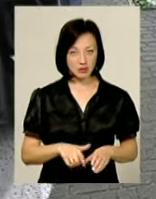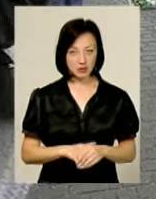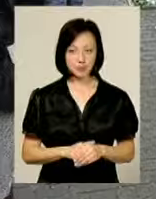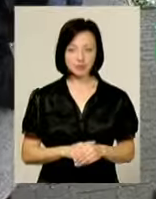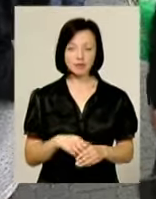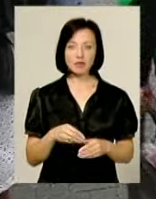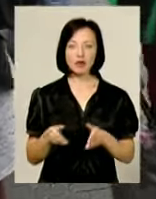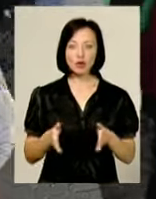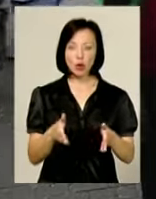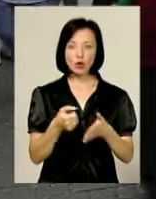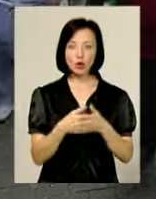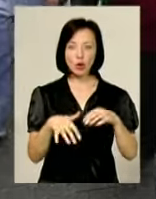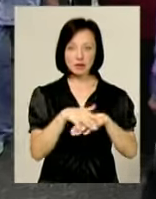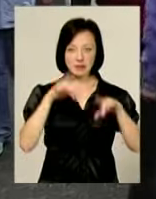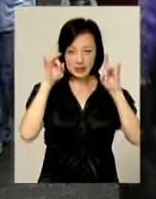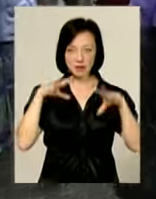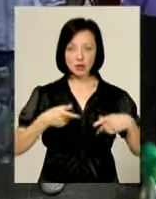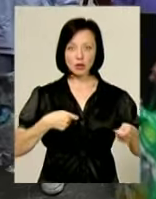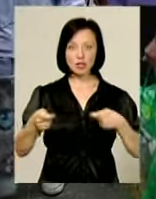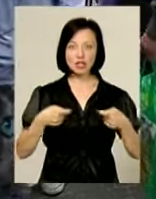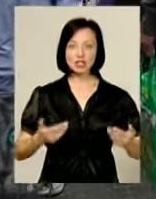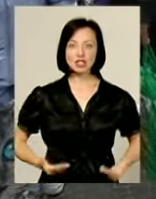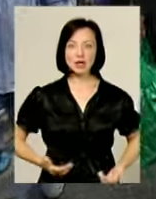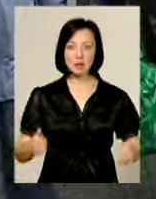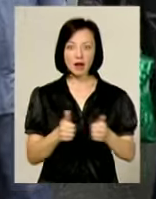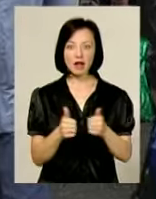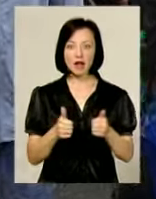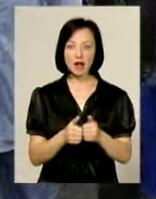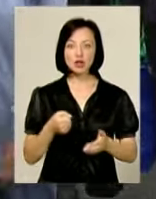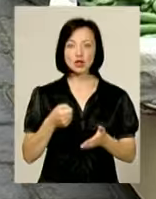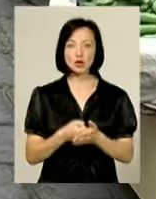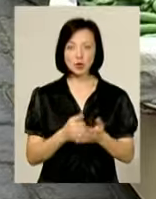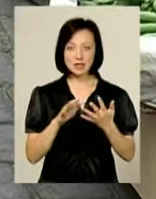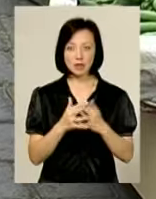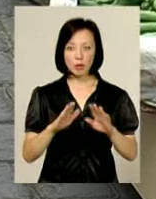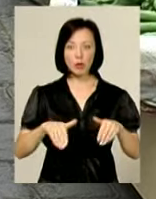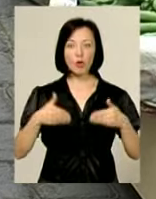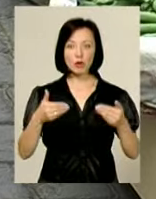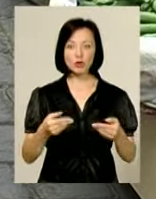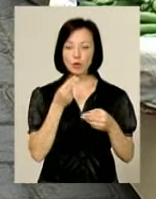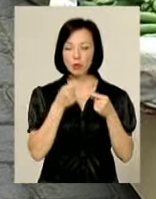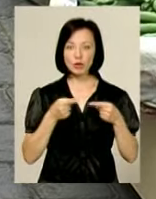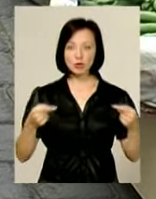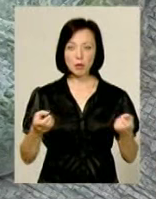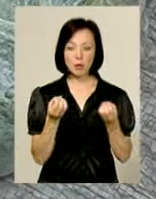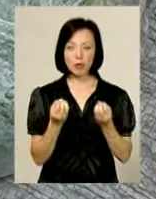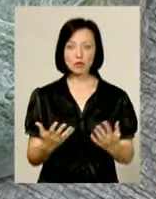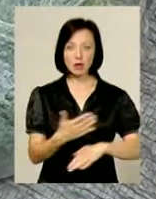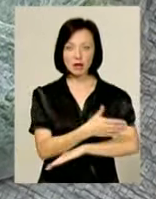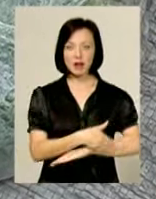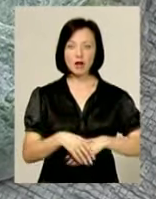Дорогою до ринку стихійна торгівля. Жителі прилеглих до обласного центру сіл тут пропонують свою продукцію просто неба.